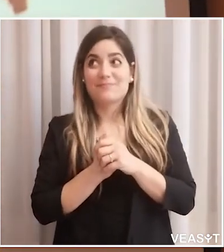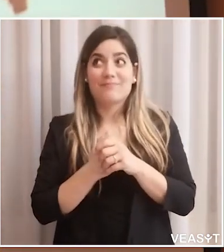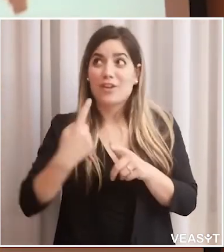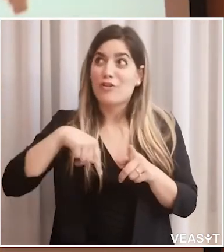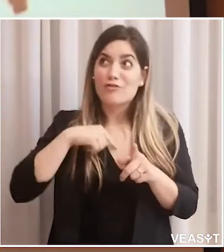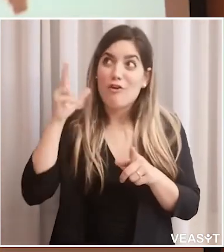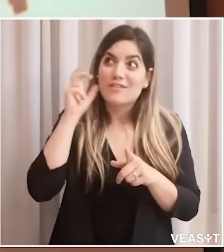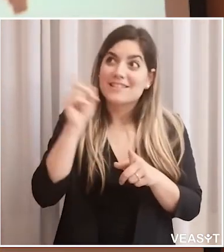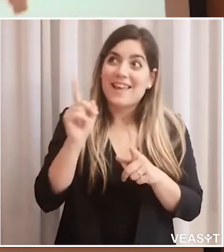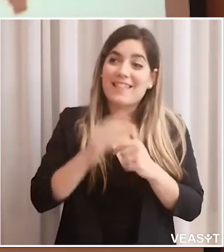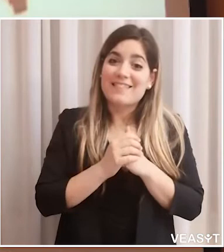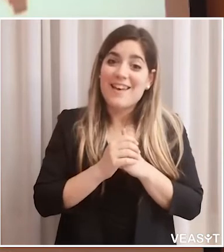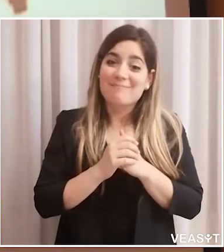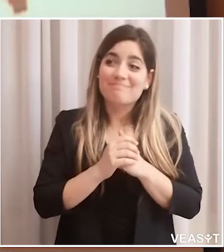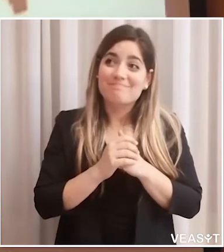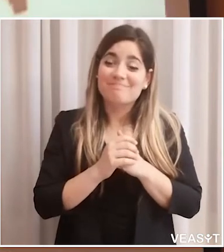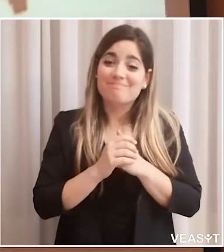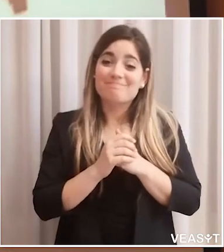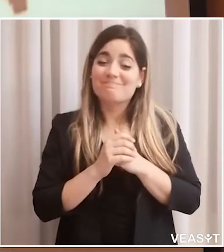Ok. Perfetto.